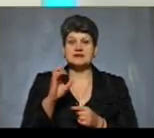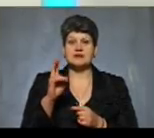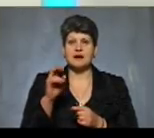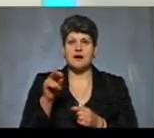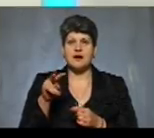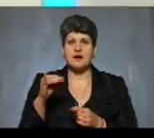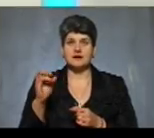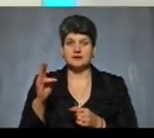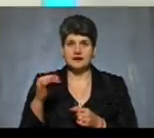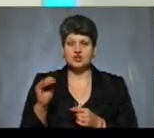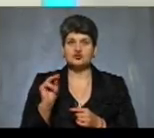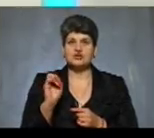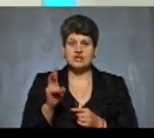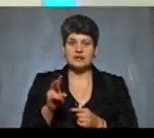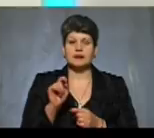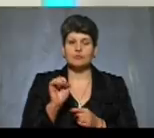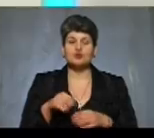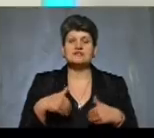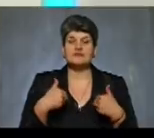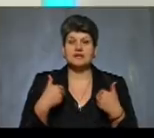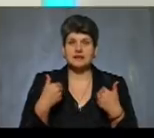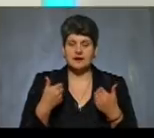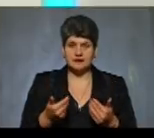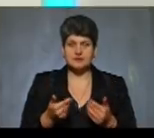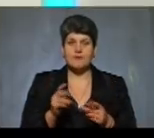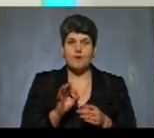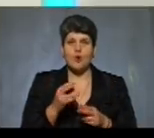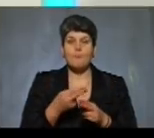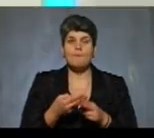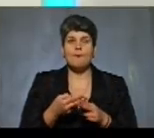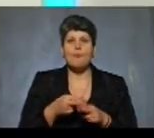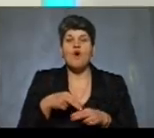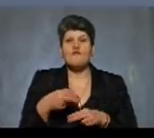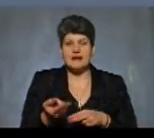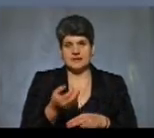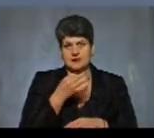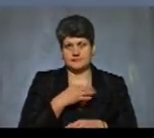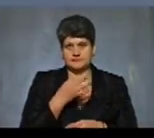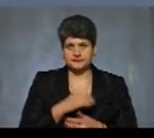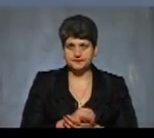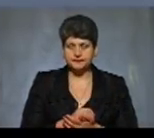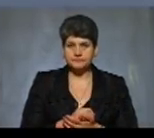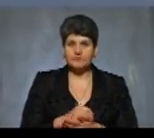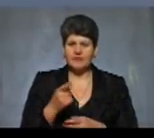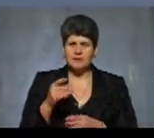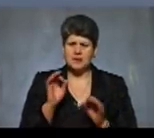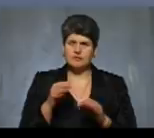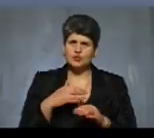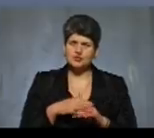І тоді, відповідно, вони вже можуть звертатися про повернення лікарського засобу. Тобто, чи правильно? Я розумію, що зараз,